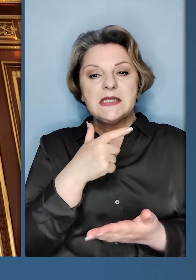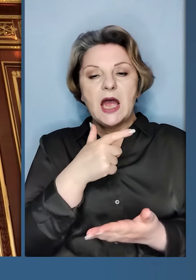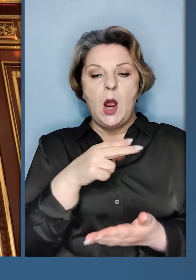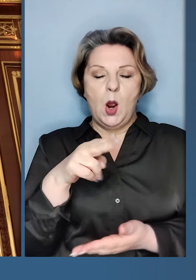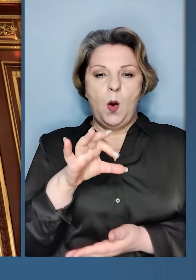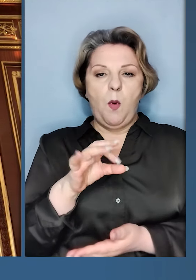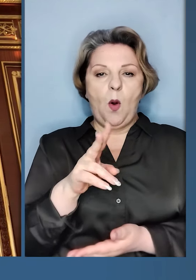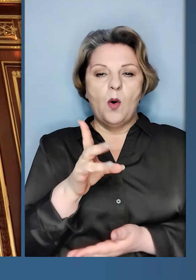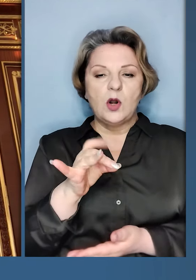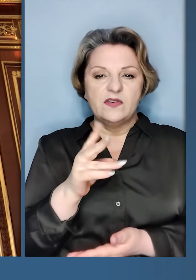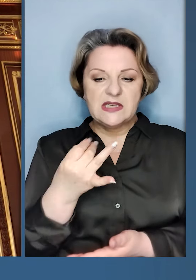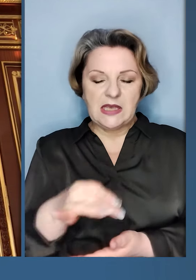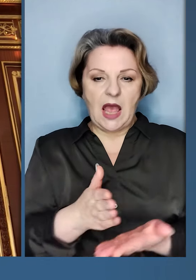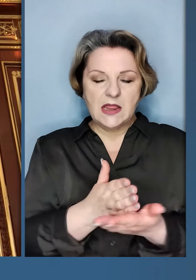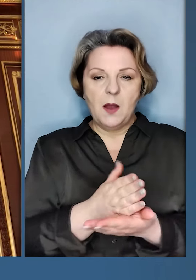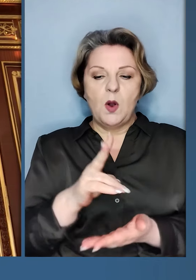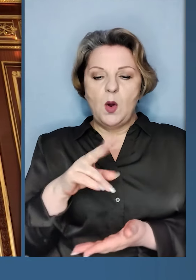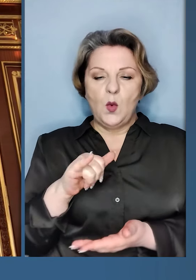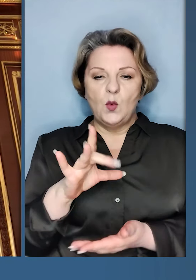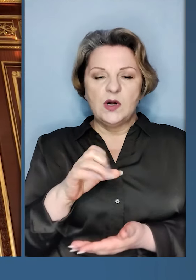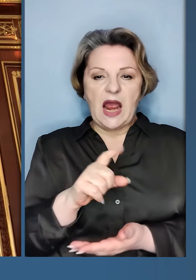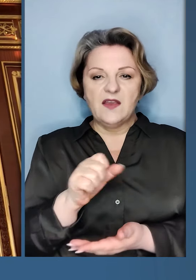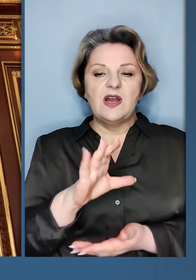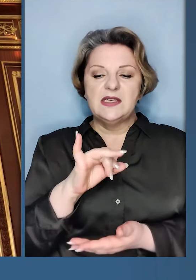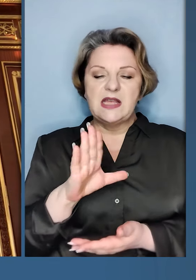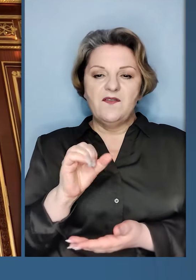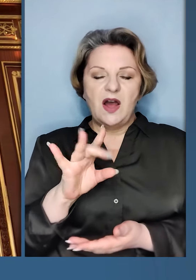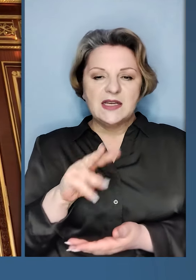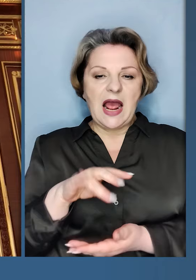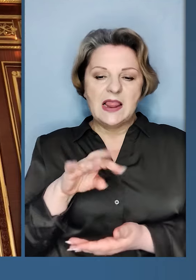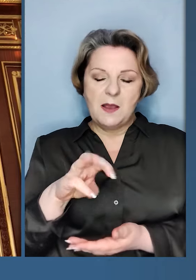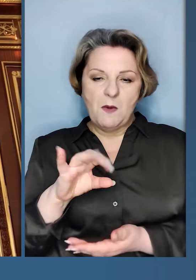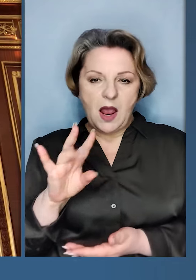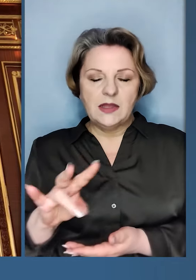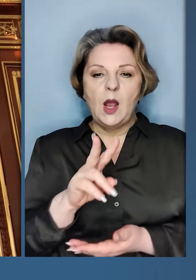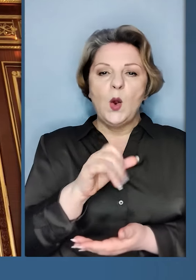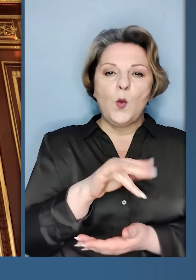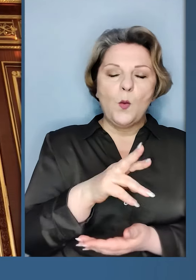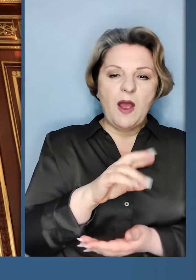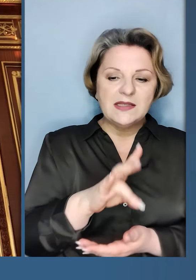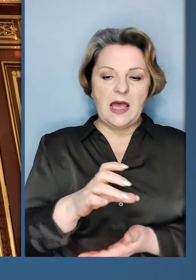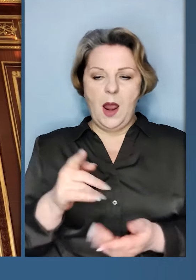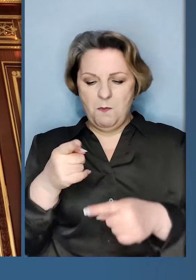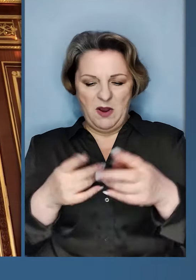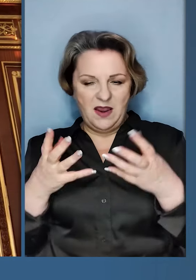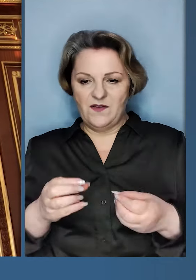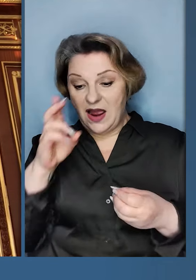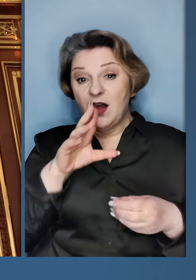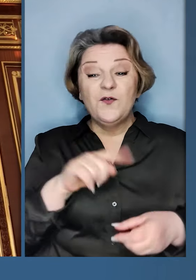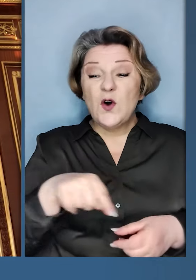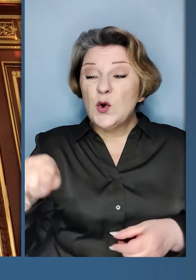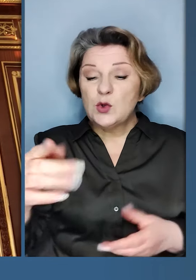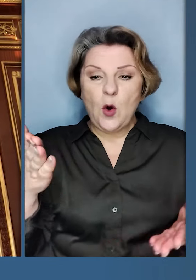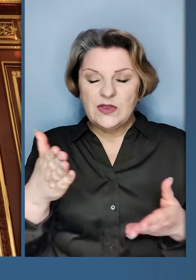себе і на Покровську напрямку, і Курахівському, Сіверському, Лиманському, Куп'янському, на півдні держави.